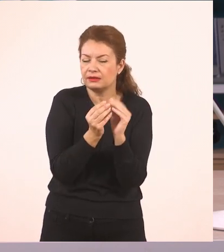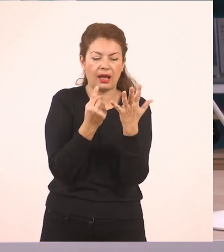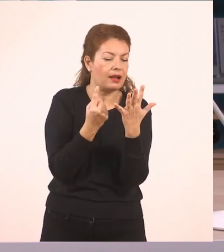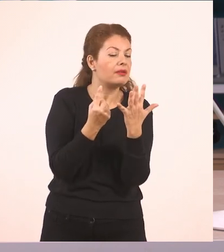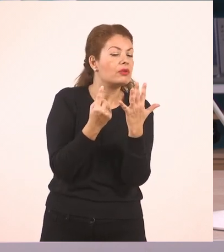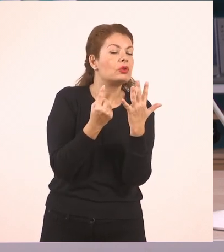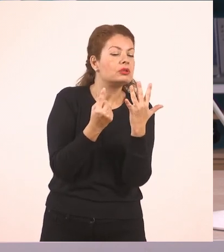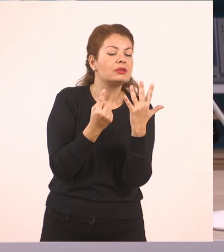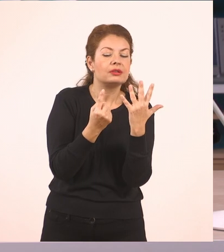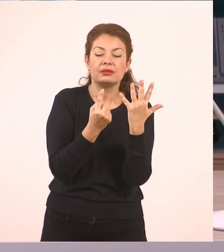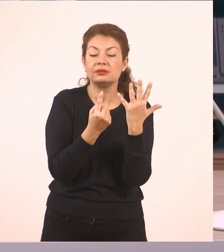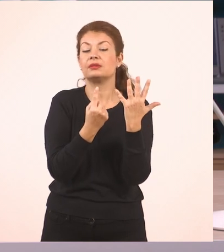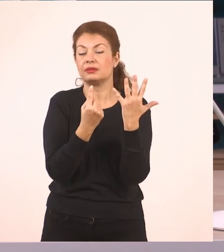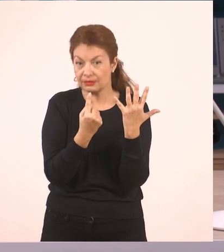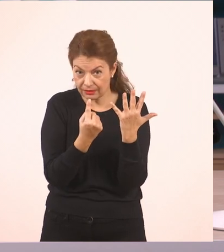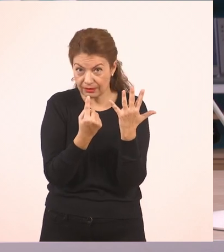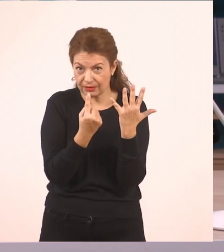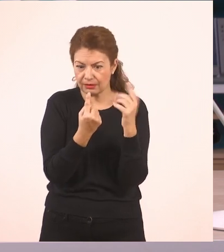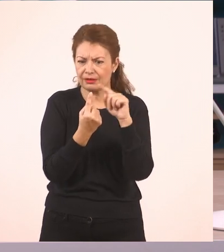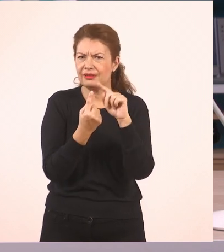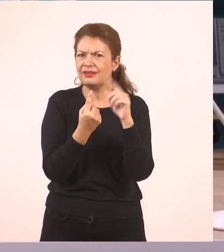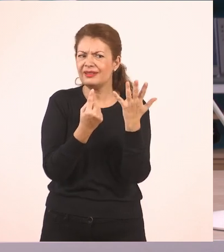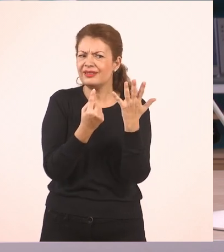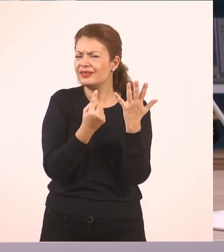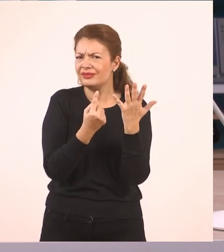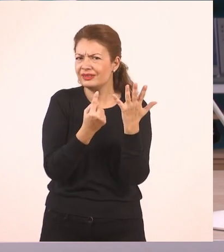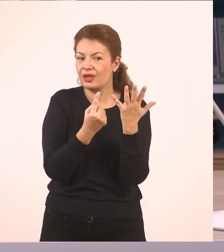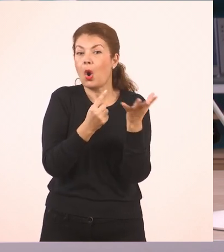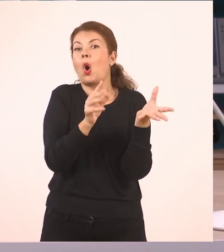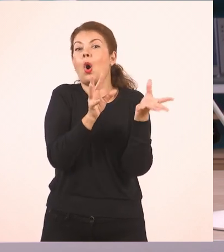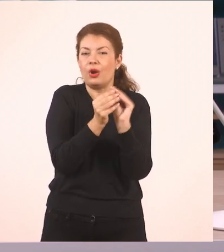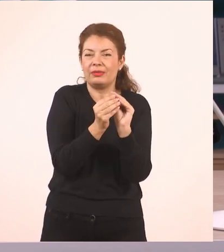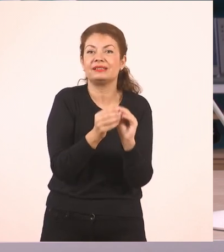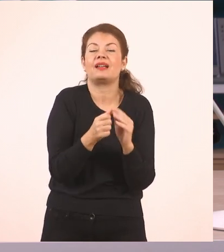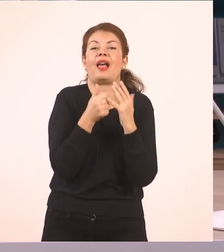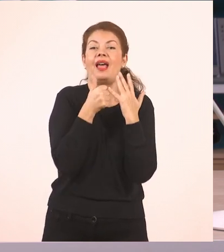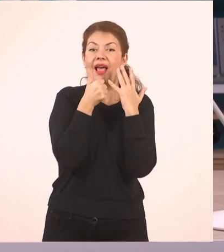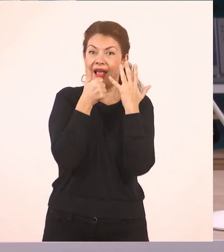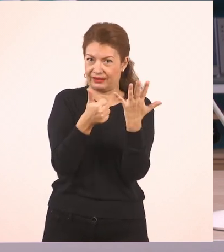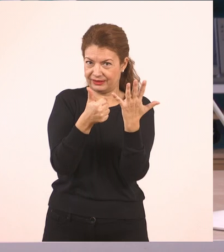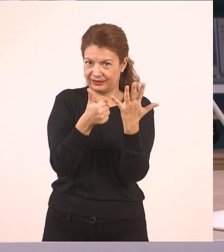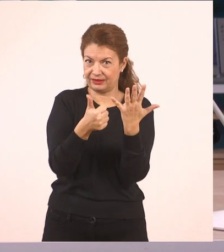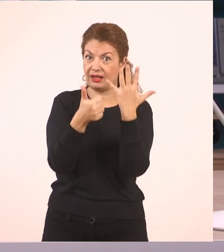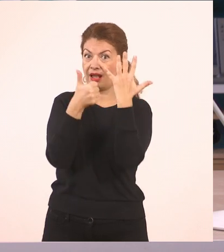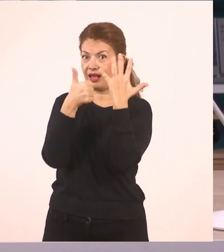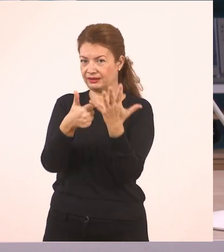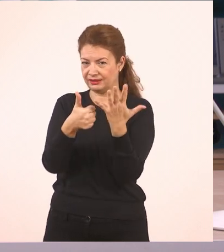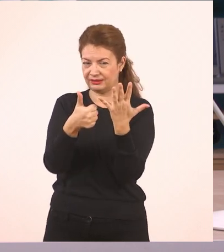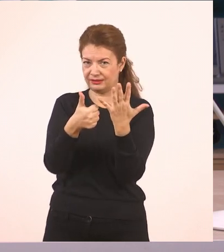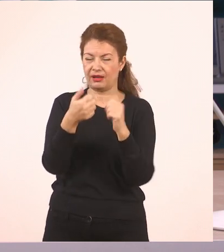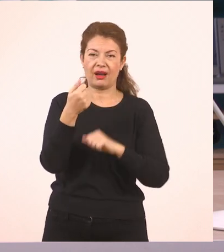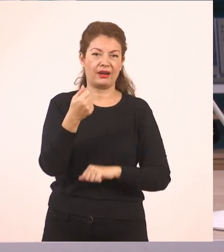3, 4, 5. Και αυτό που με περιμένει εδώ είναι το 6. 6 δαχτυλάκια